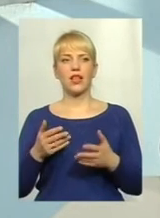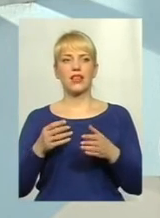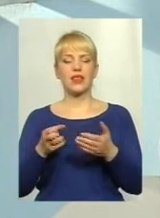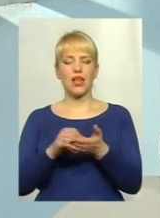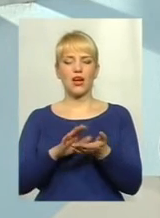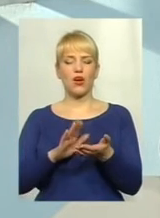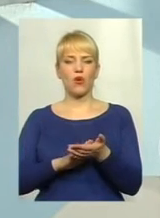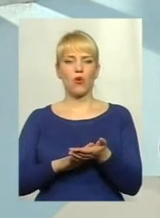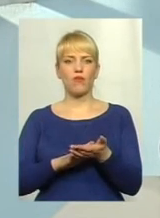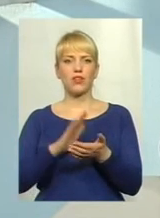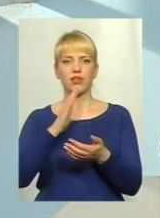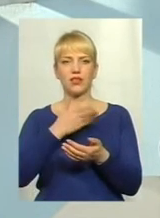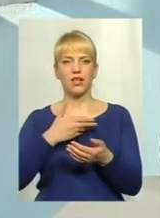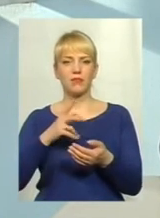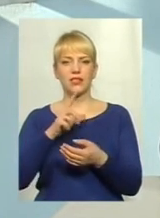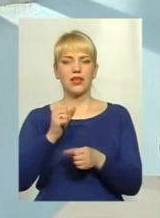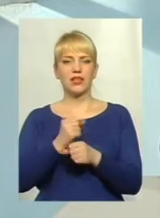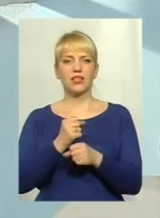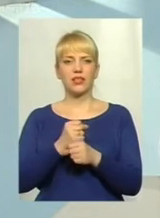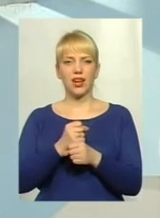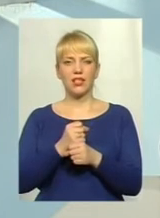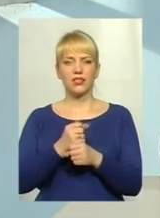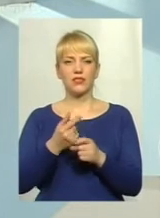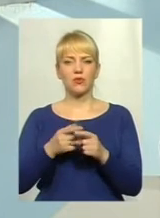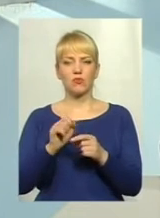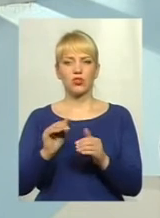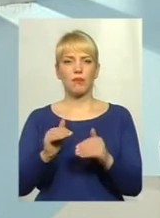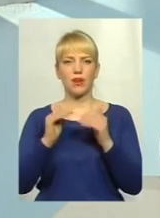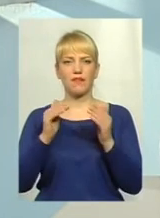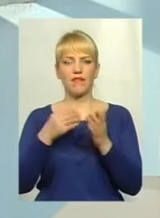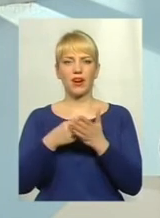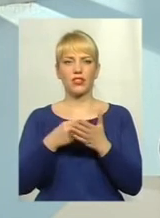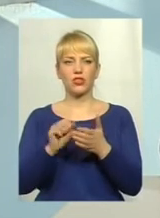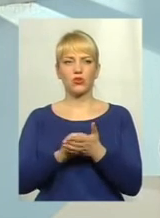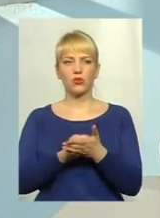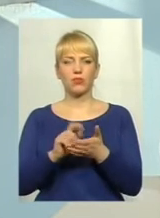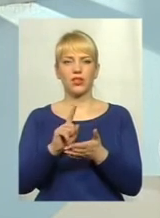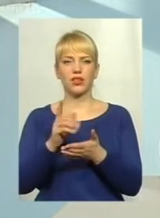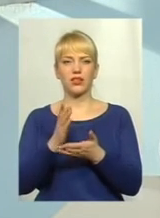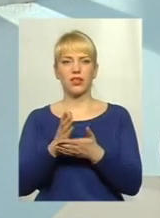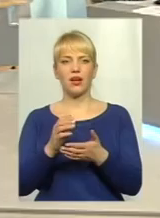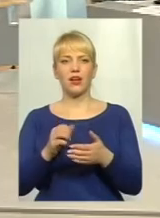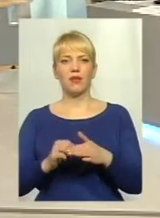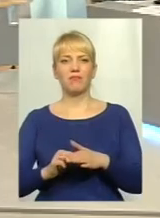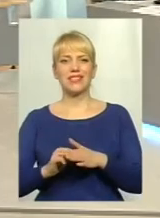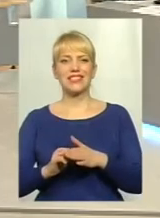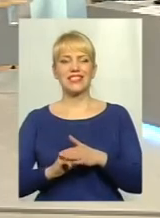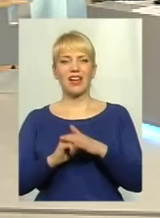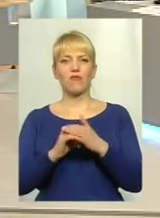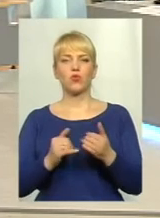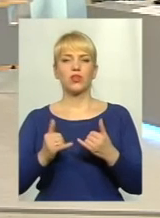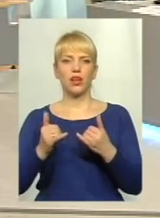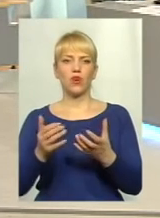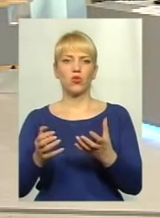без дозвілу можуть значно перевищувати вартість тих документів, які є підставою для отримання дозвілу. Скажіть, будь ласка, чи маєте ви